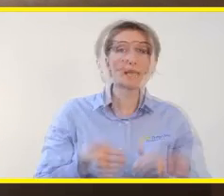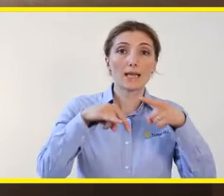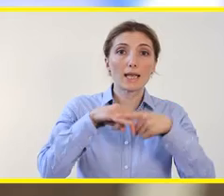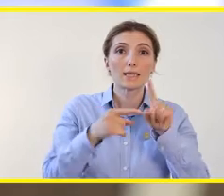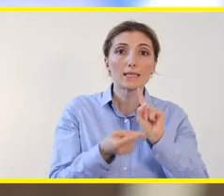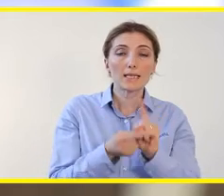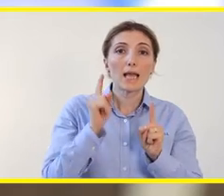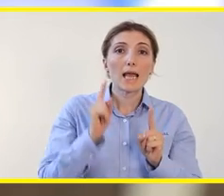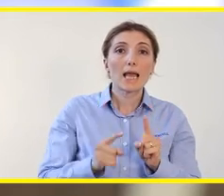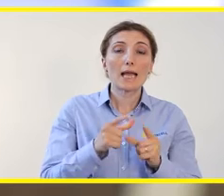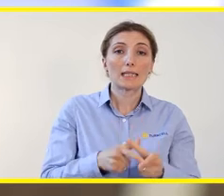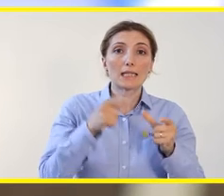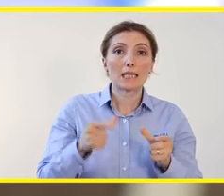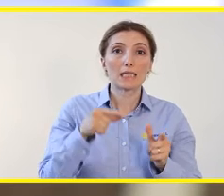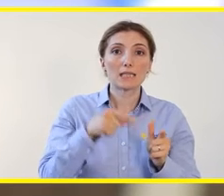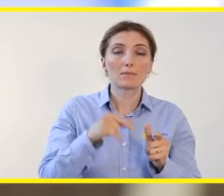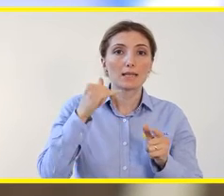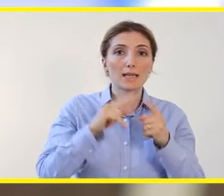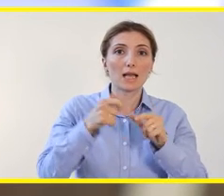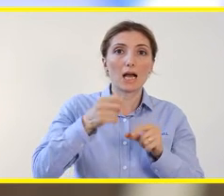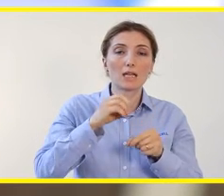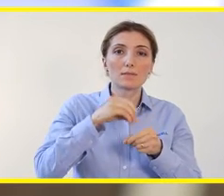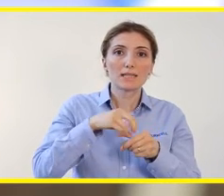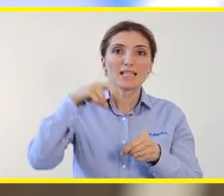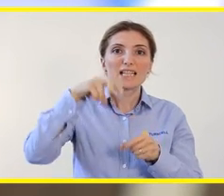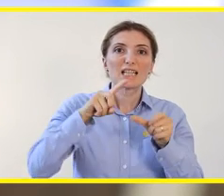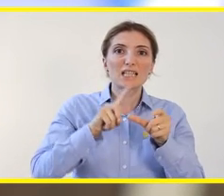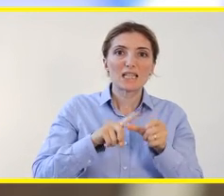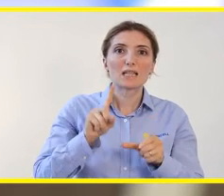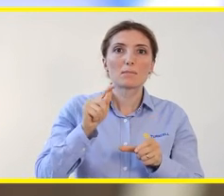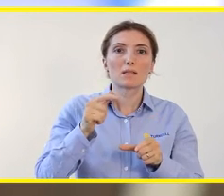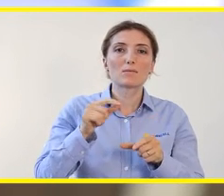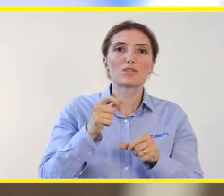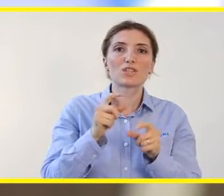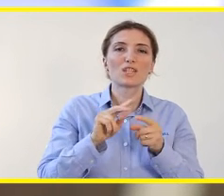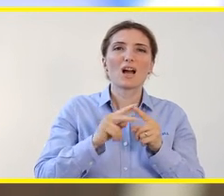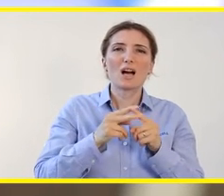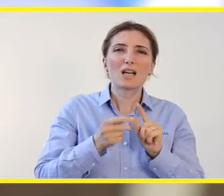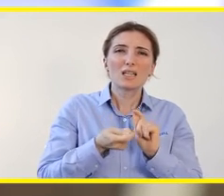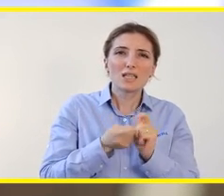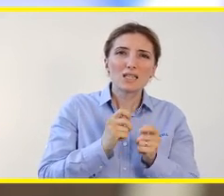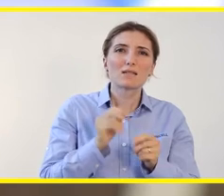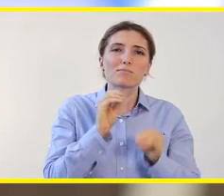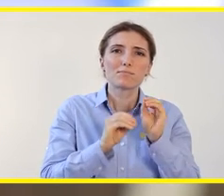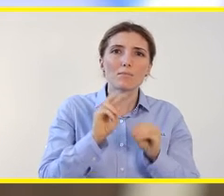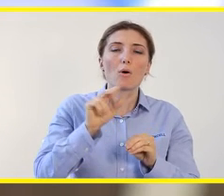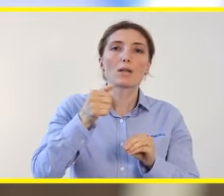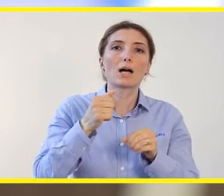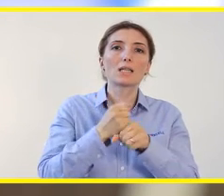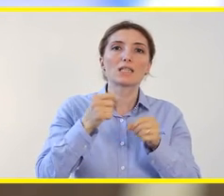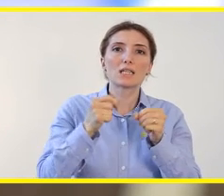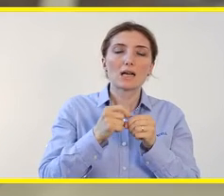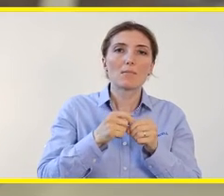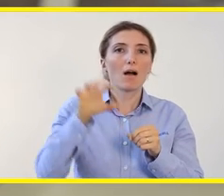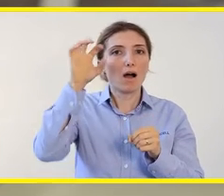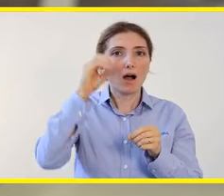T serisinin en gelişmiş üyesi olan TÜRKSEL T60, 8 çekirdekli 1.5 GHz işlemcisi, 16 GB dahili